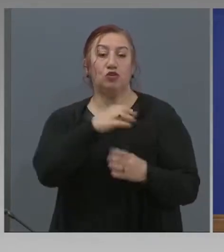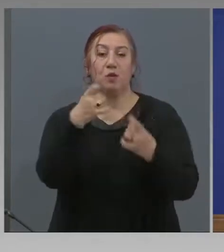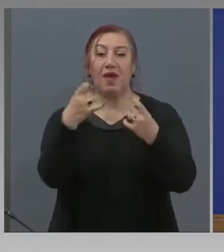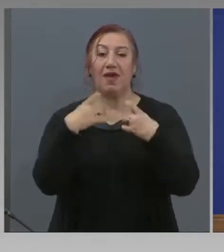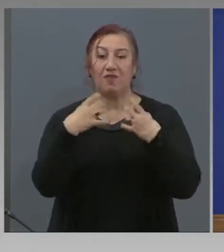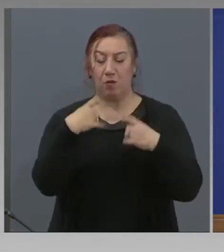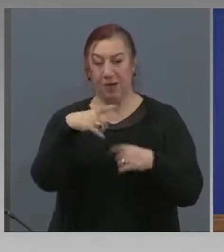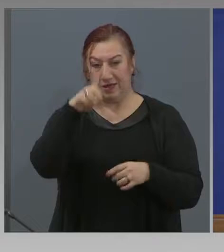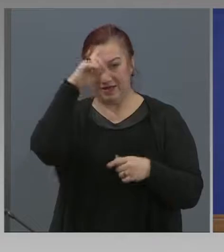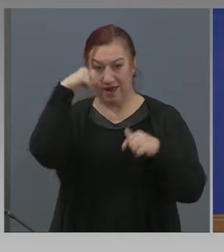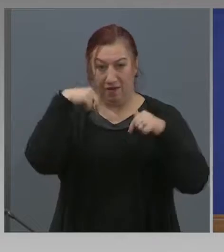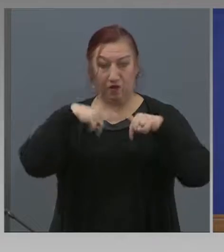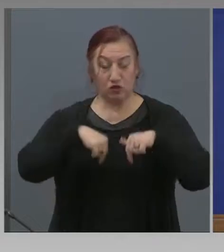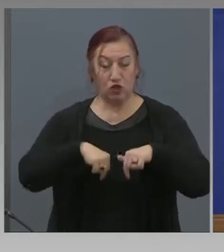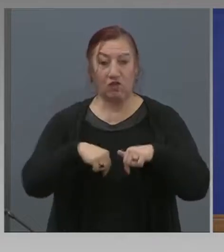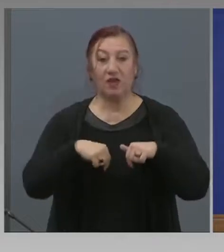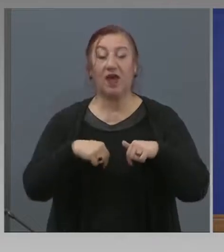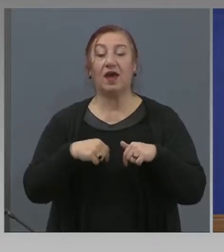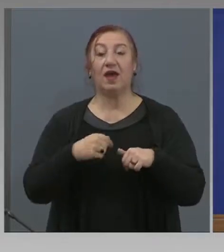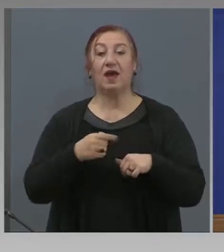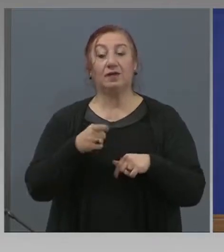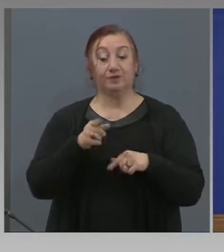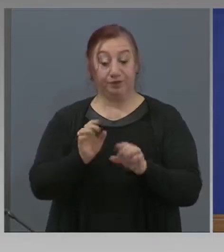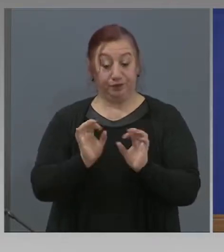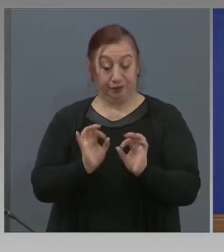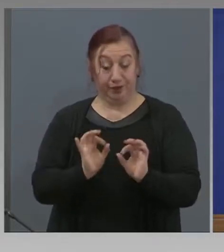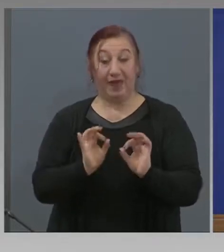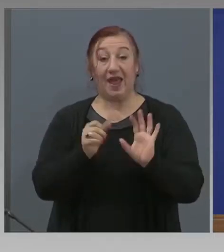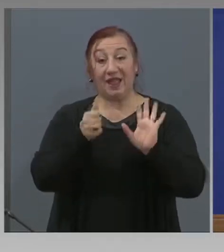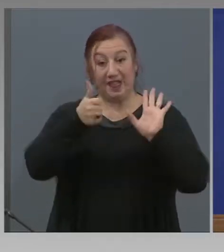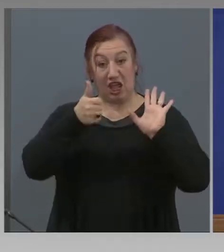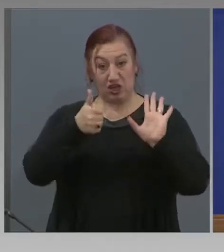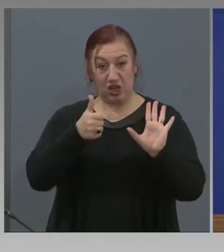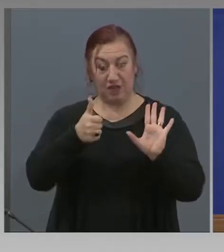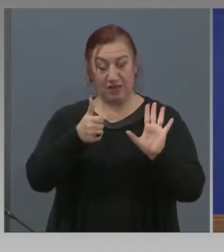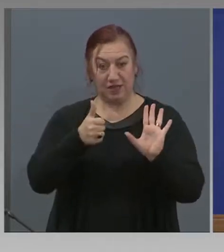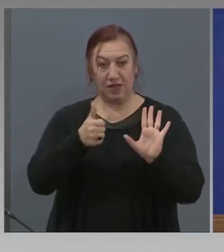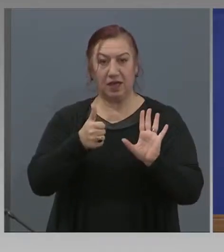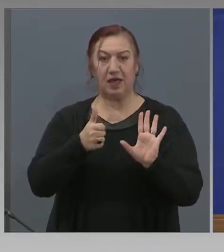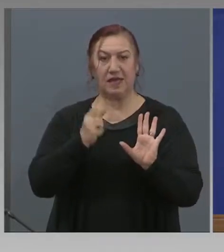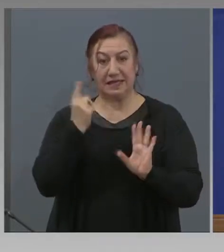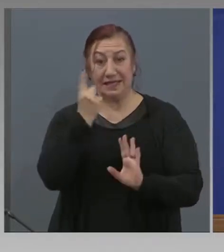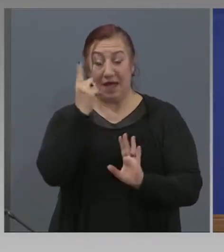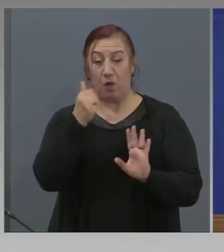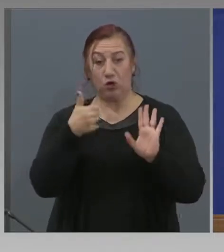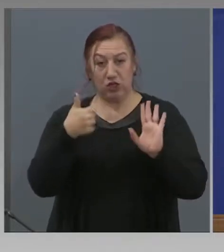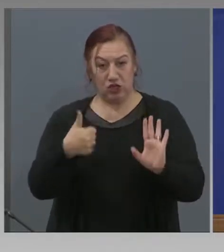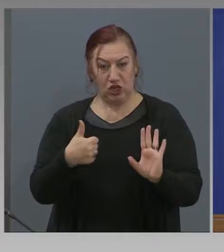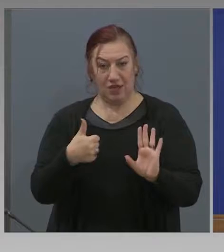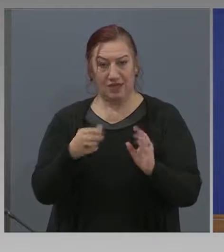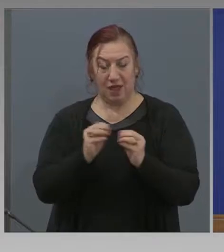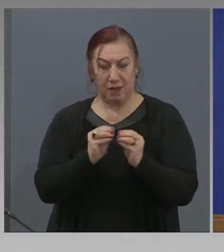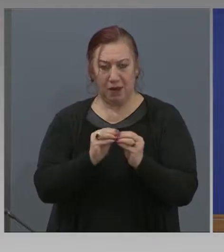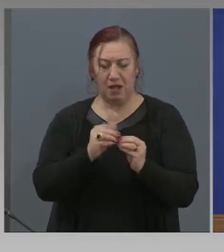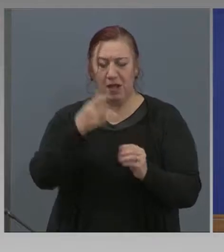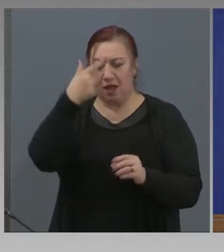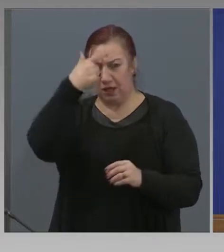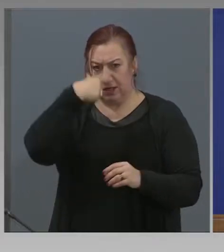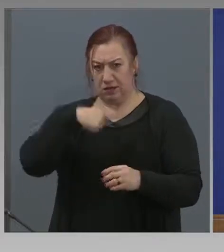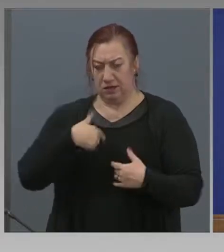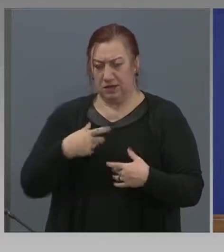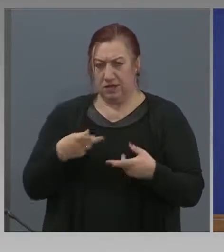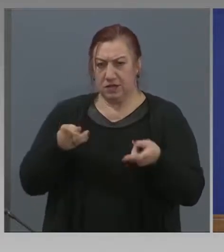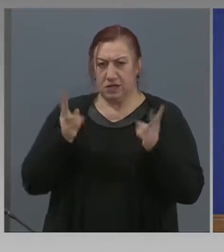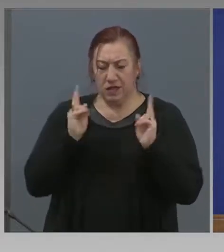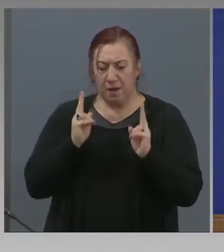София за това, че на 6 всъщност само абсолютно самоволно в нарушение на